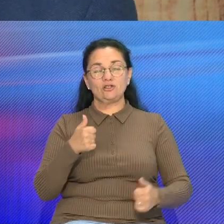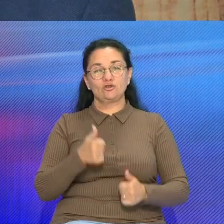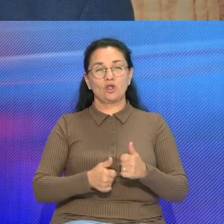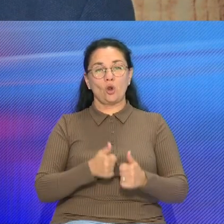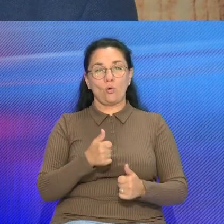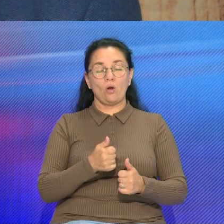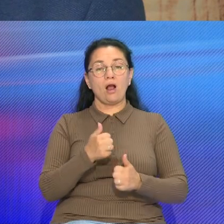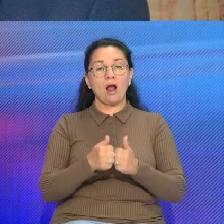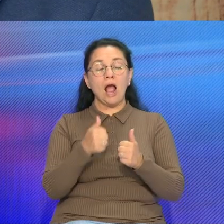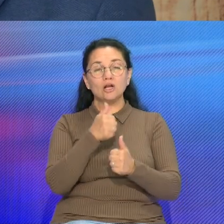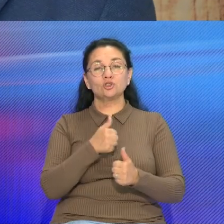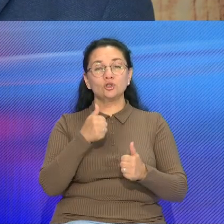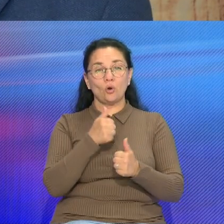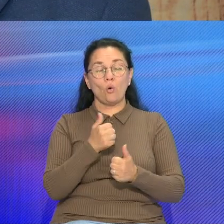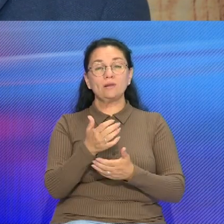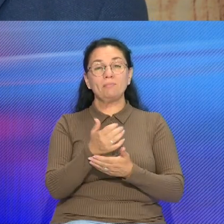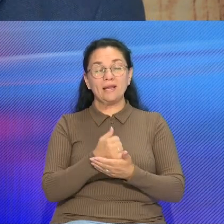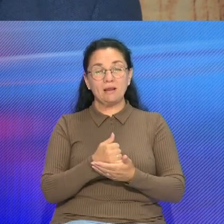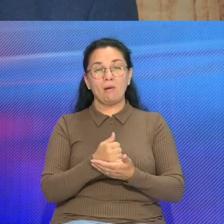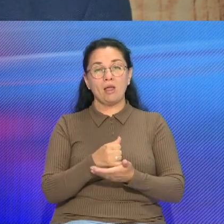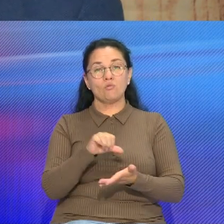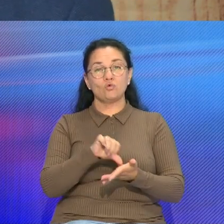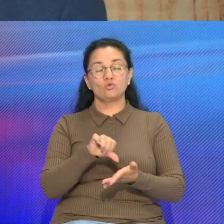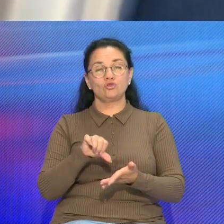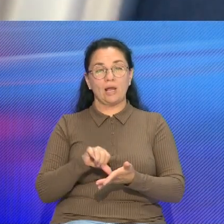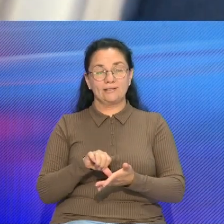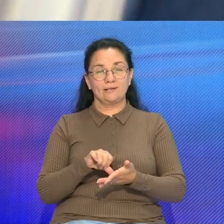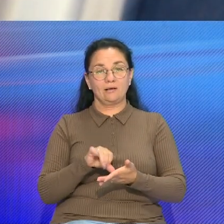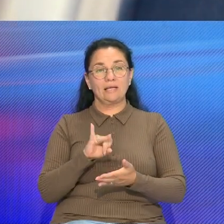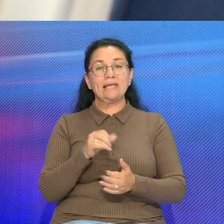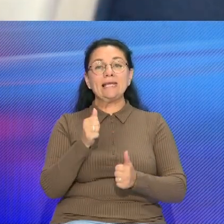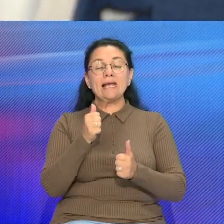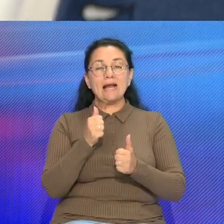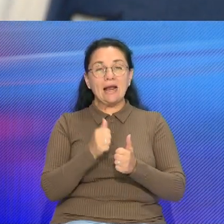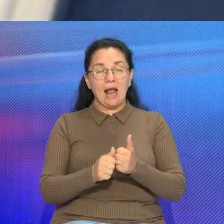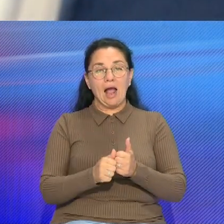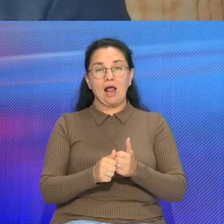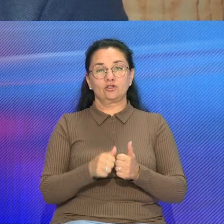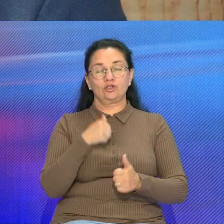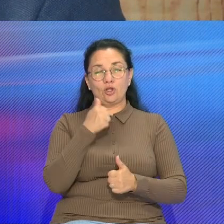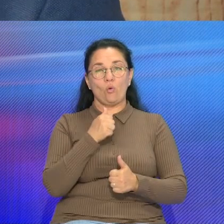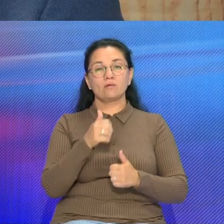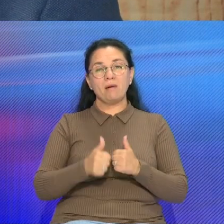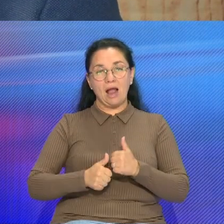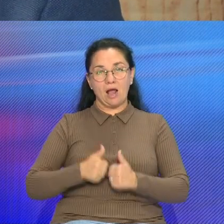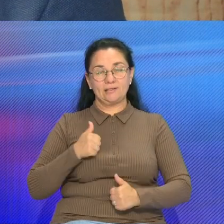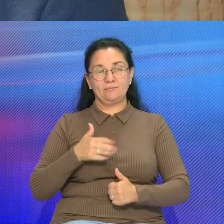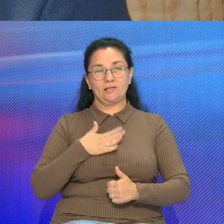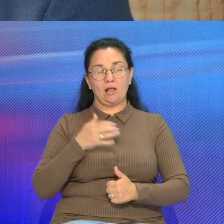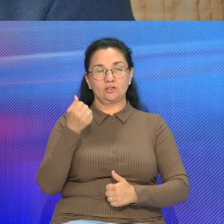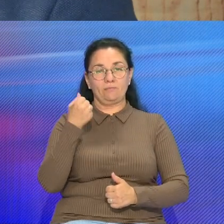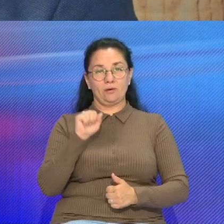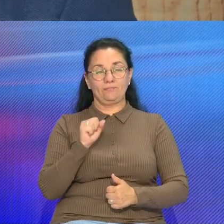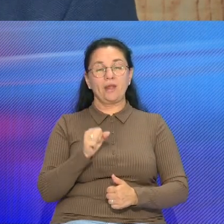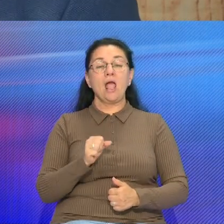И с года в год мы принимаем участие в этом конкурсе И каждый год гордимся нашими победами Действительно, наша молодежь на